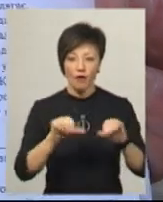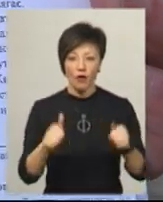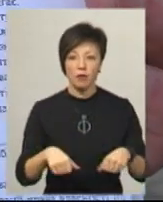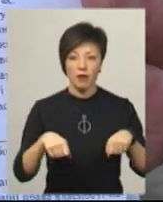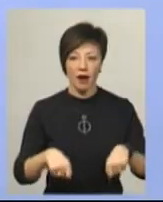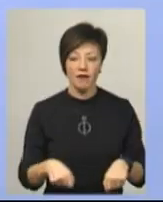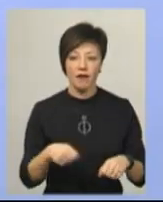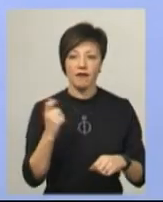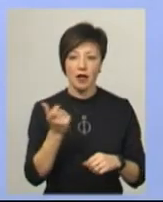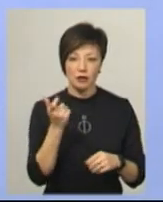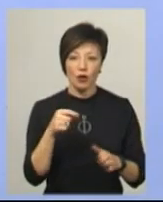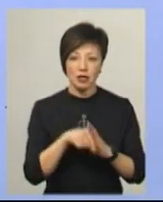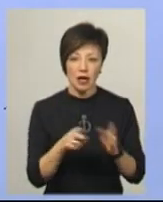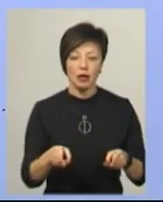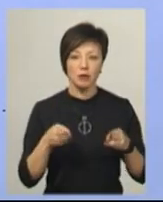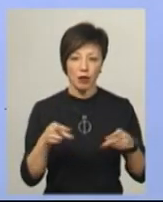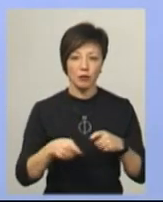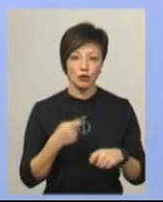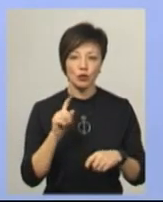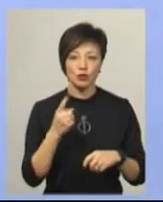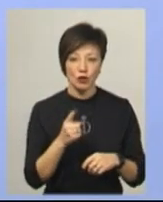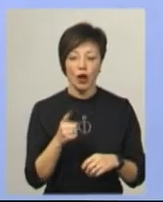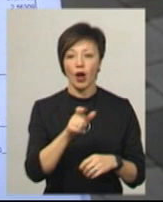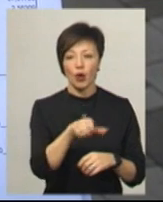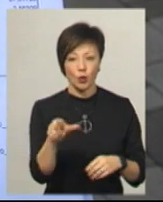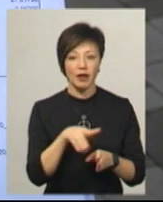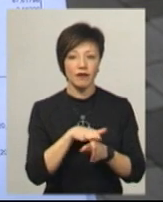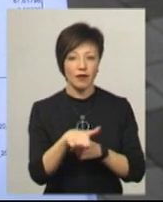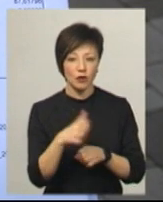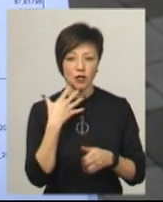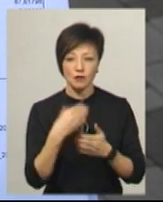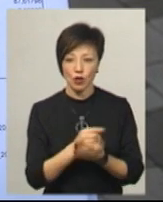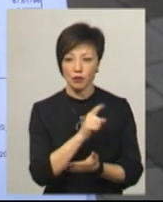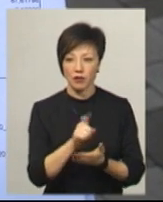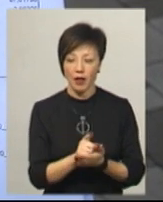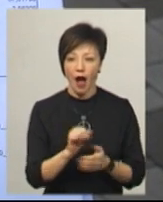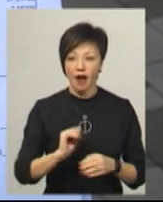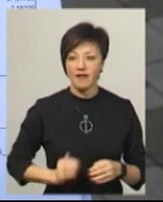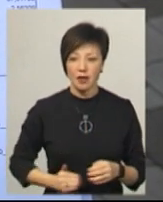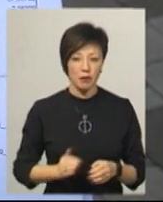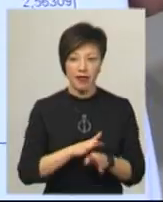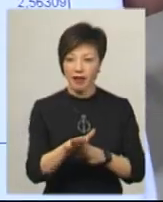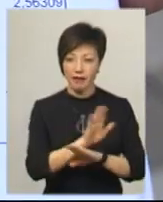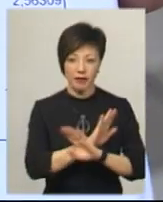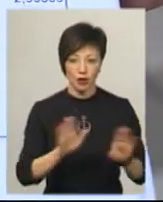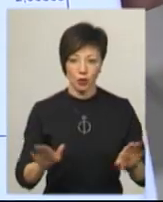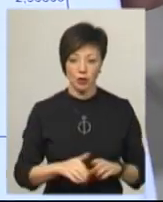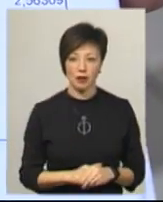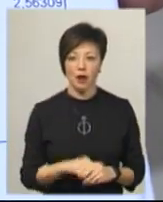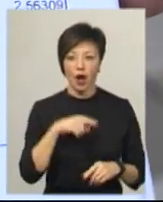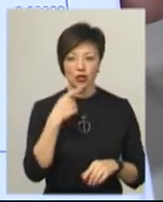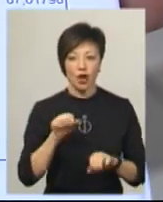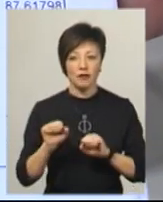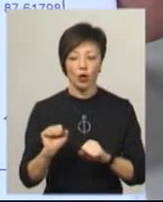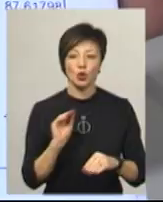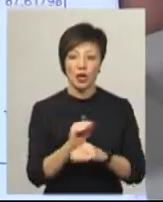містить ознаки кримінального правопорушення, оскільки інвестори виконали свої зобов'язання згідно договору, а забудовник – ні, каже адвокат Юрій Дем'янов. Додає,